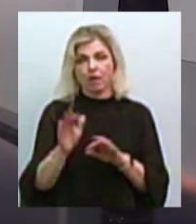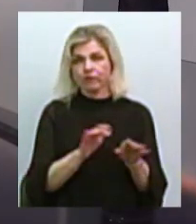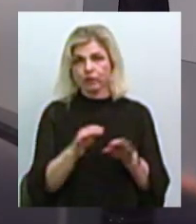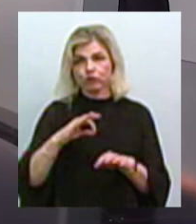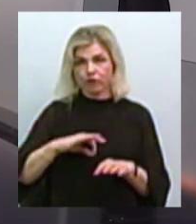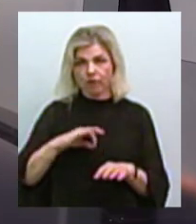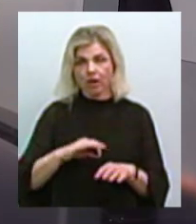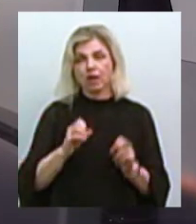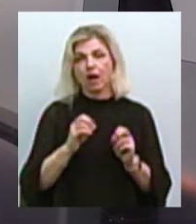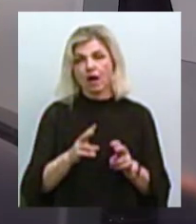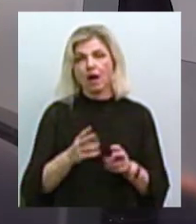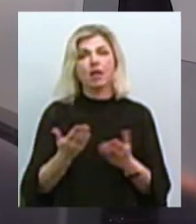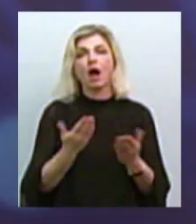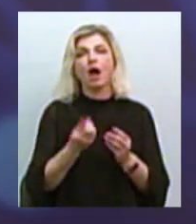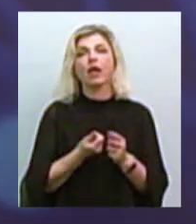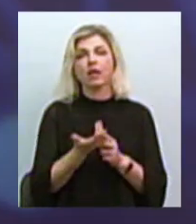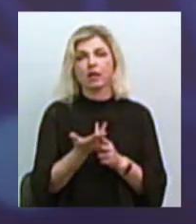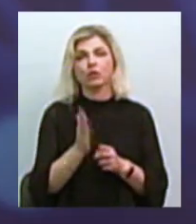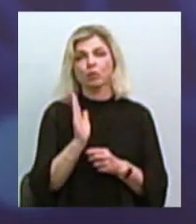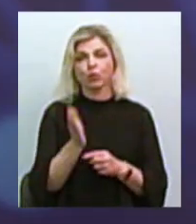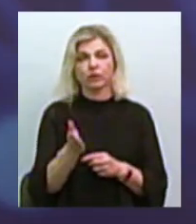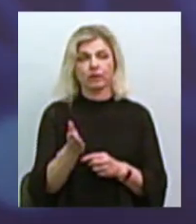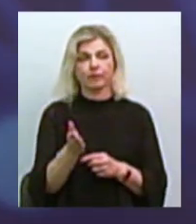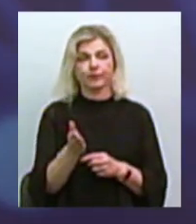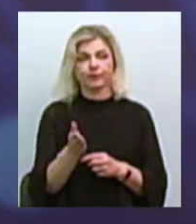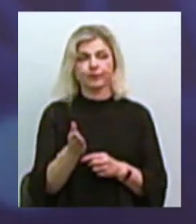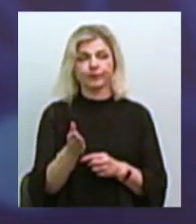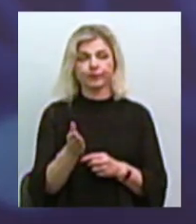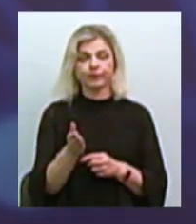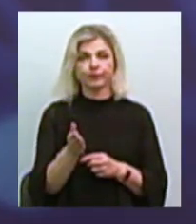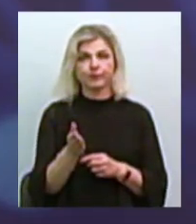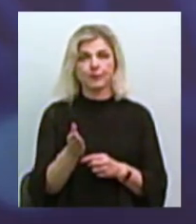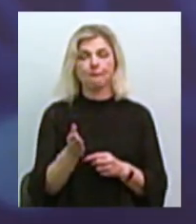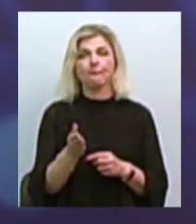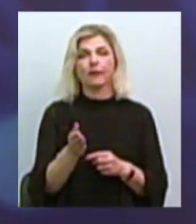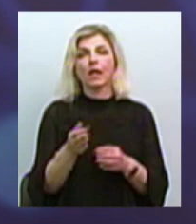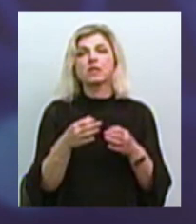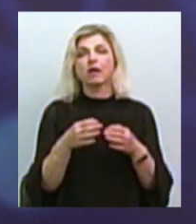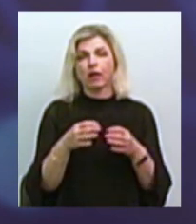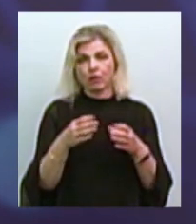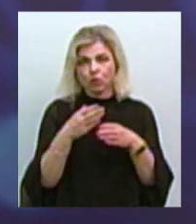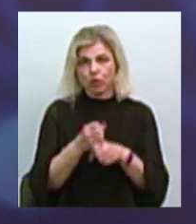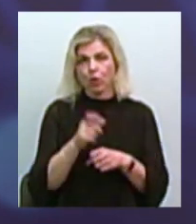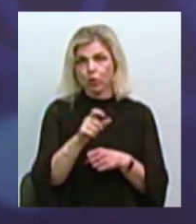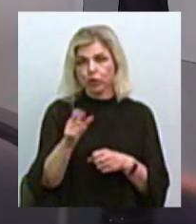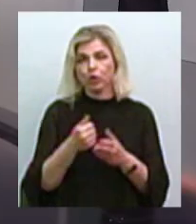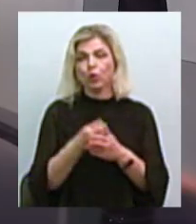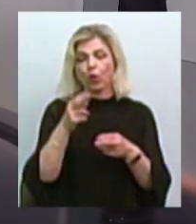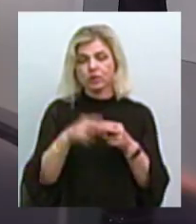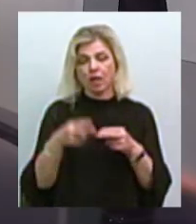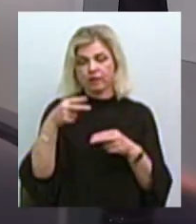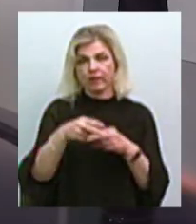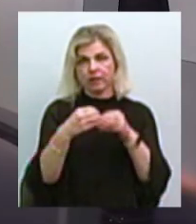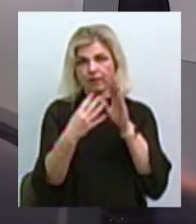і саме яка кількість буде вивільнено людей до кінця 2019 року. Я думаю, що